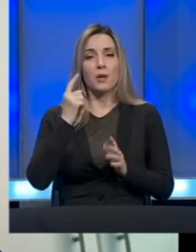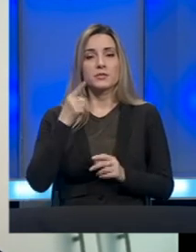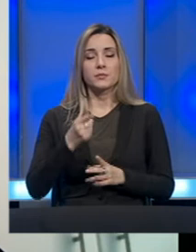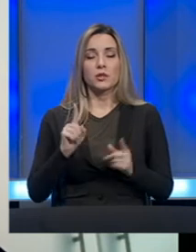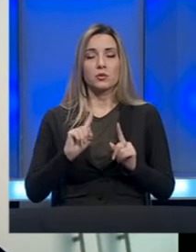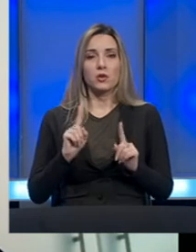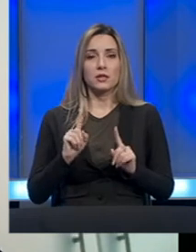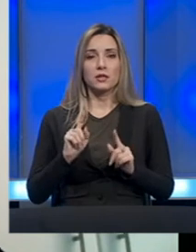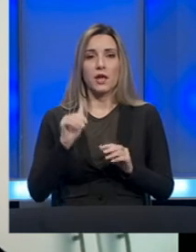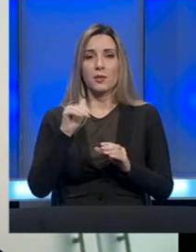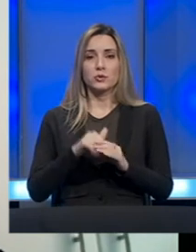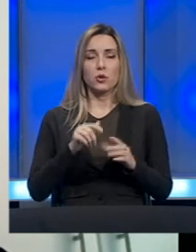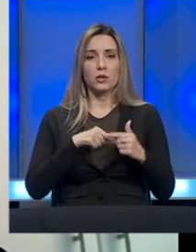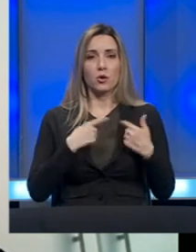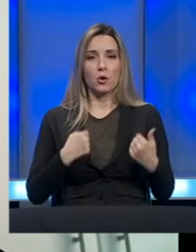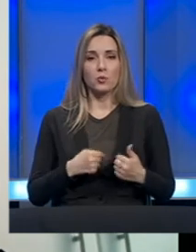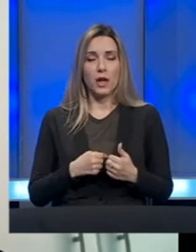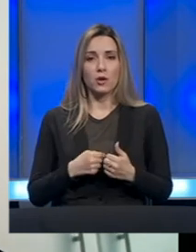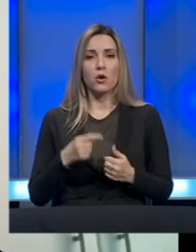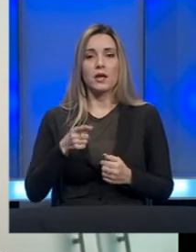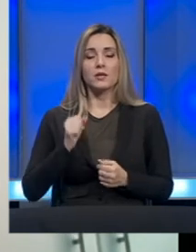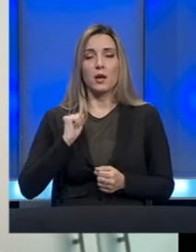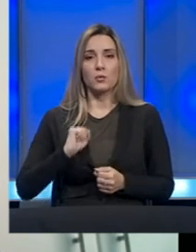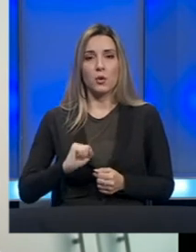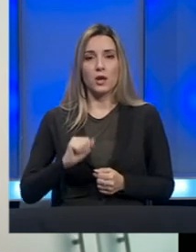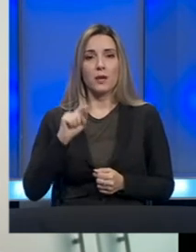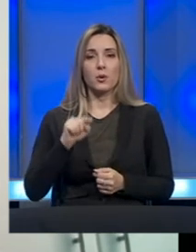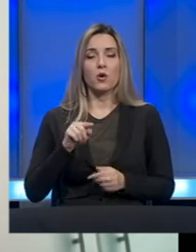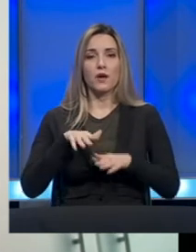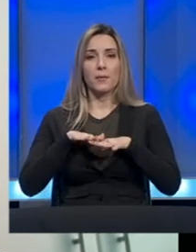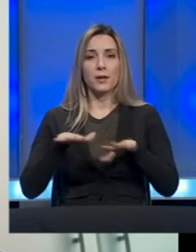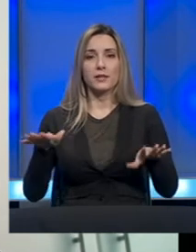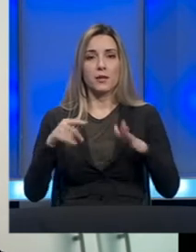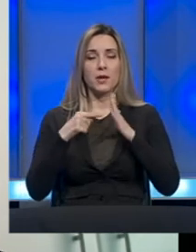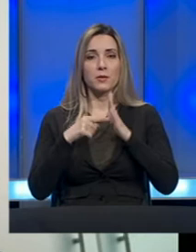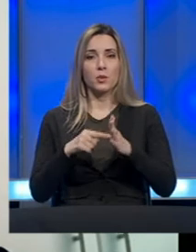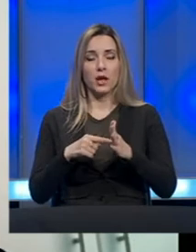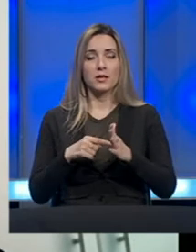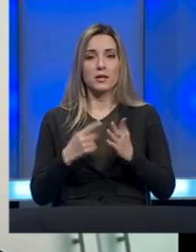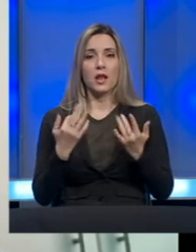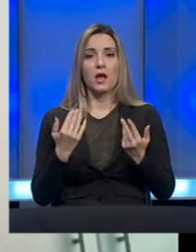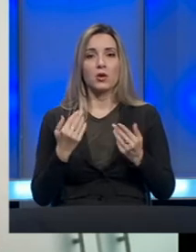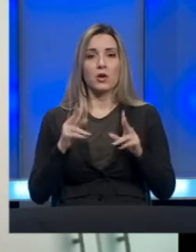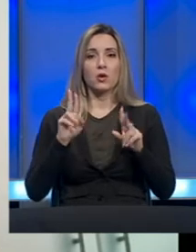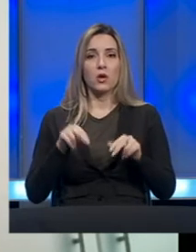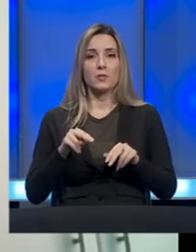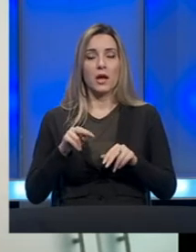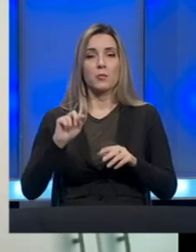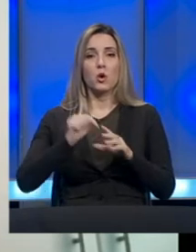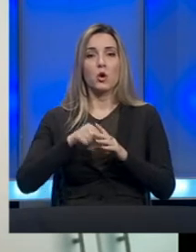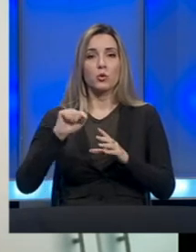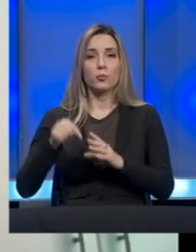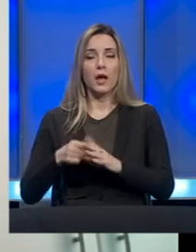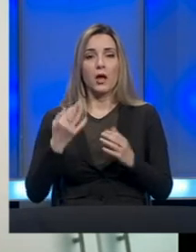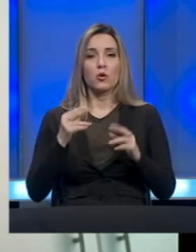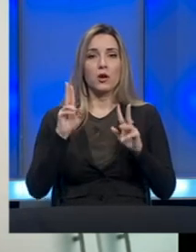nije apsolutno humano i da moramo, evo, ova pandemija je pokazala koliko imamo rupa, koliko